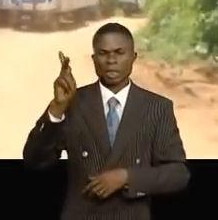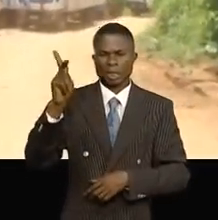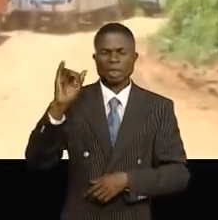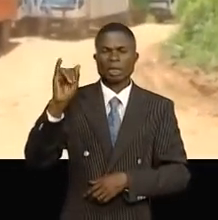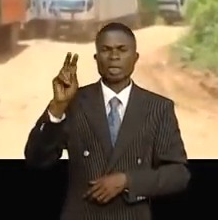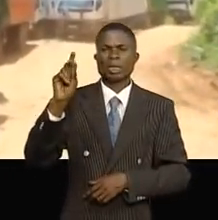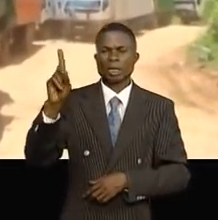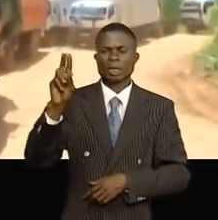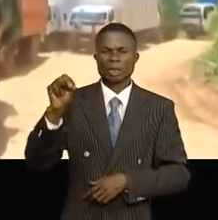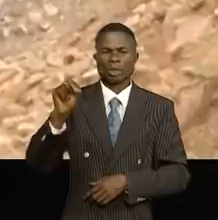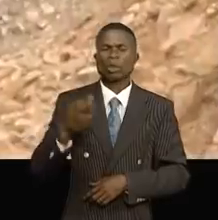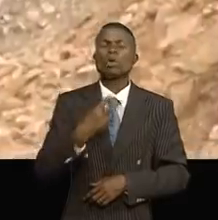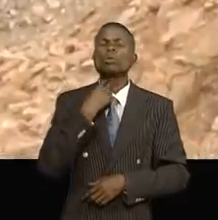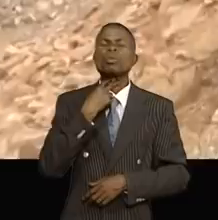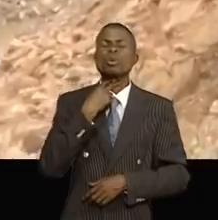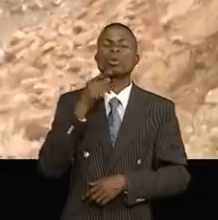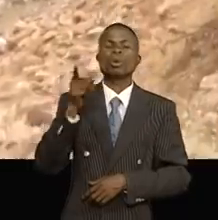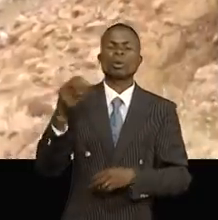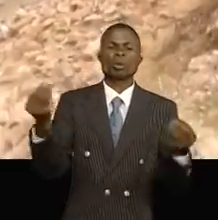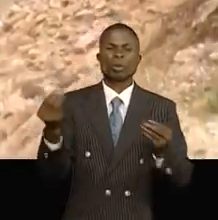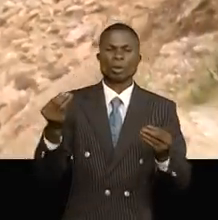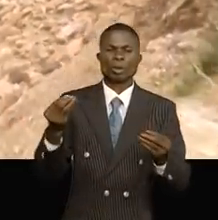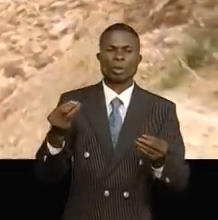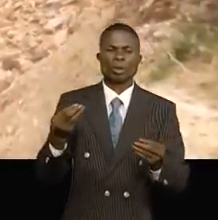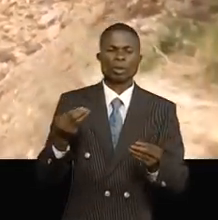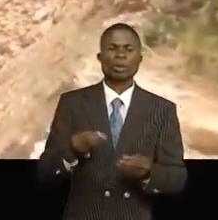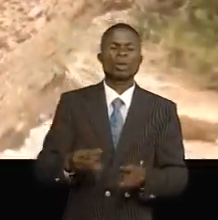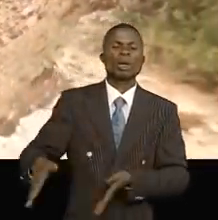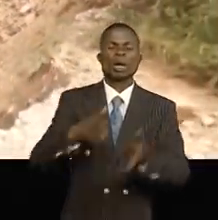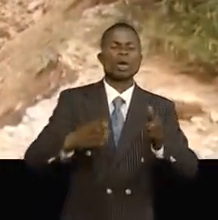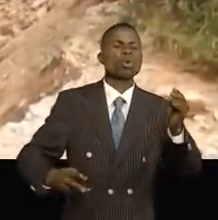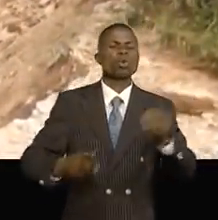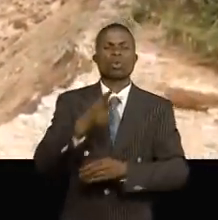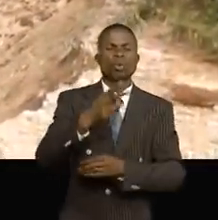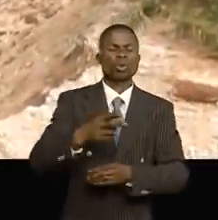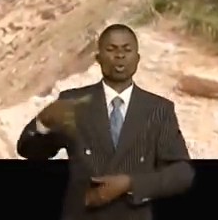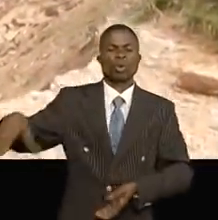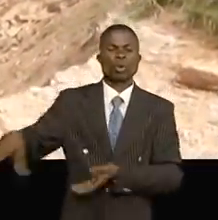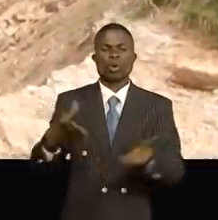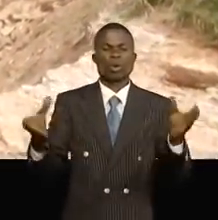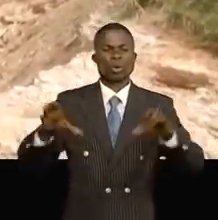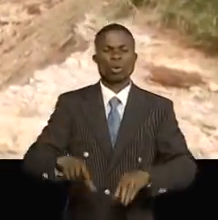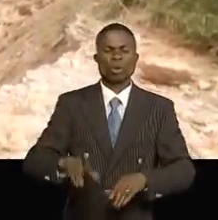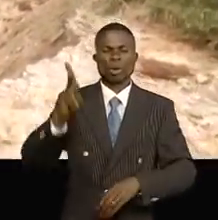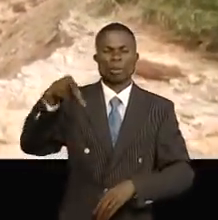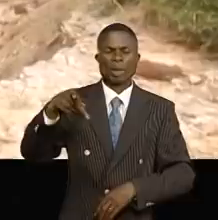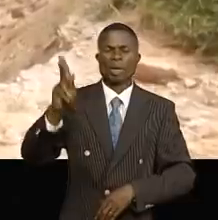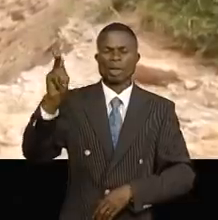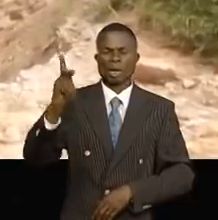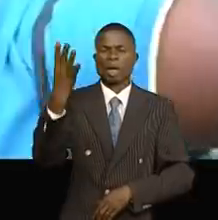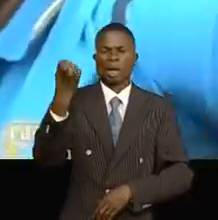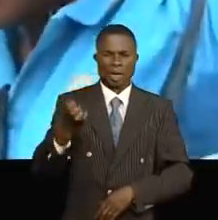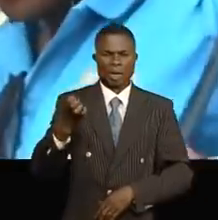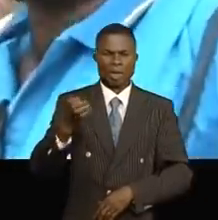bloqués dans les escarpements de Ngomo suite à la coupure de la route par une érosion au PK40 plus 500,